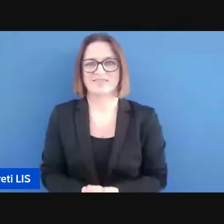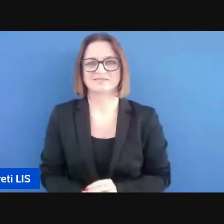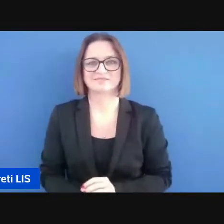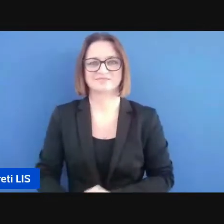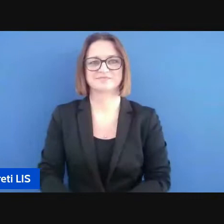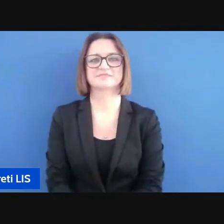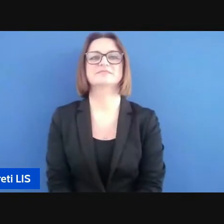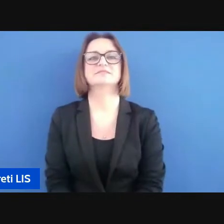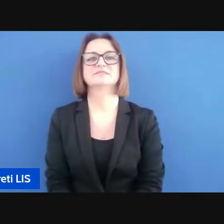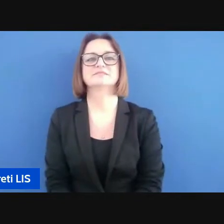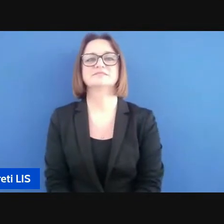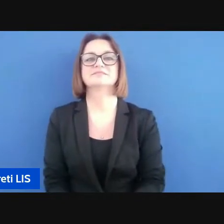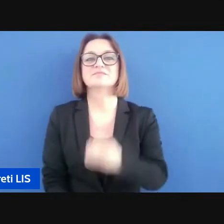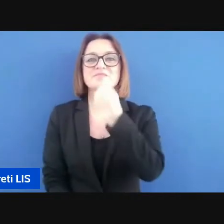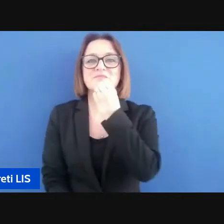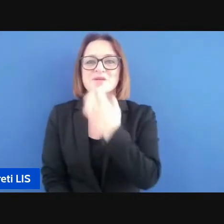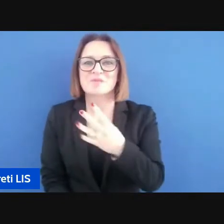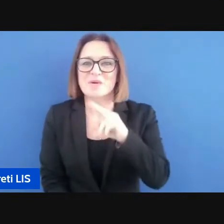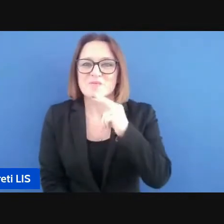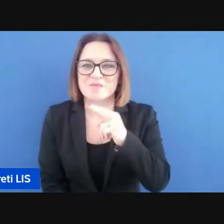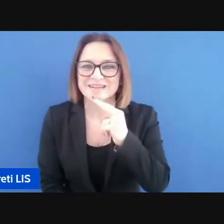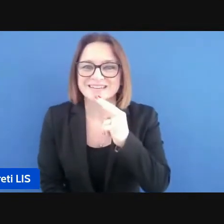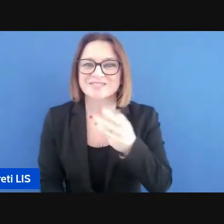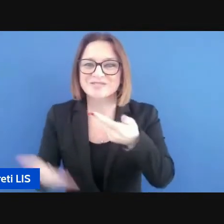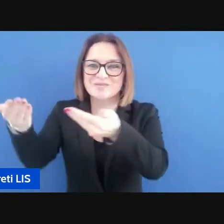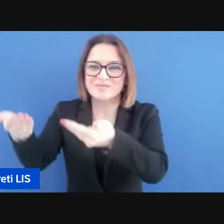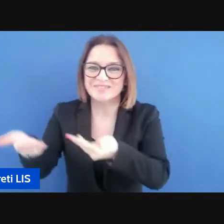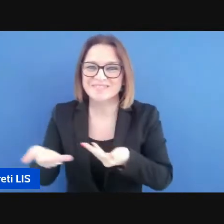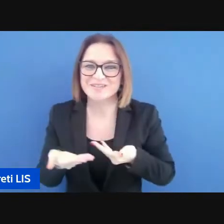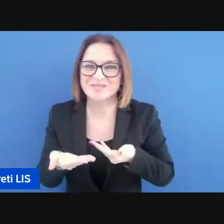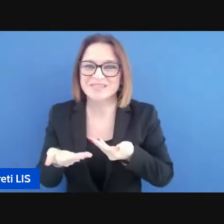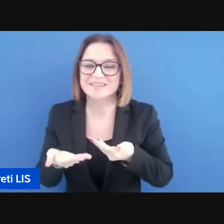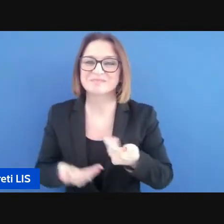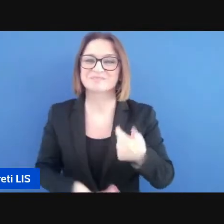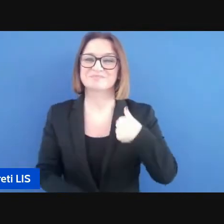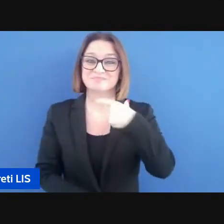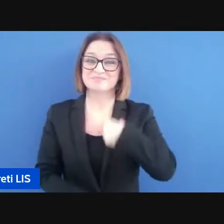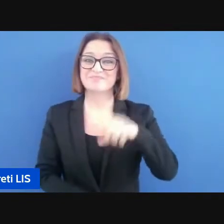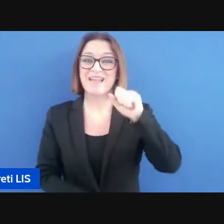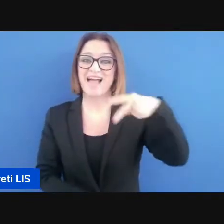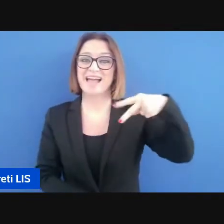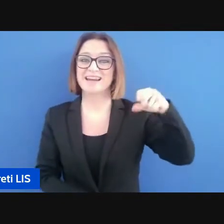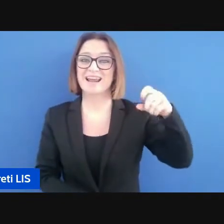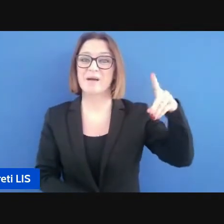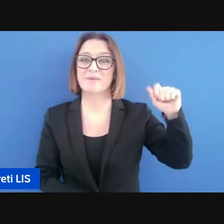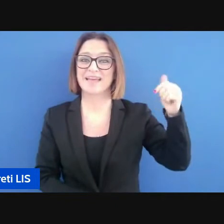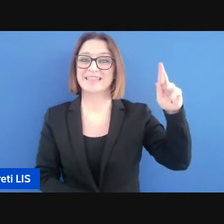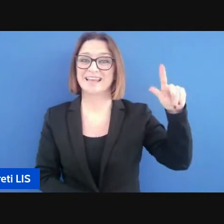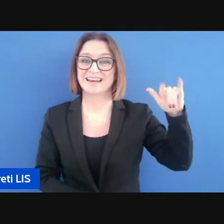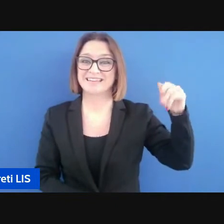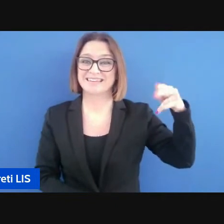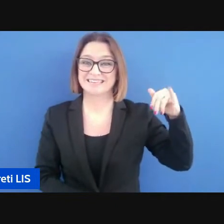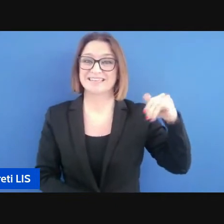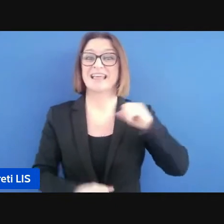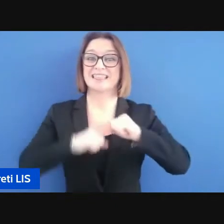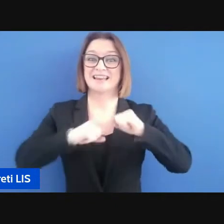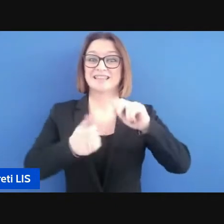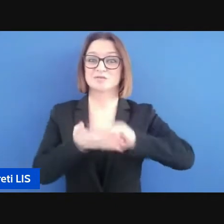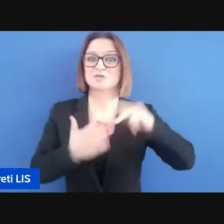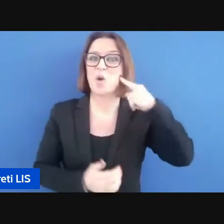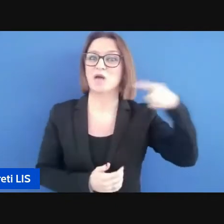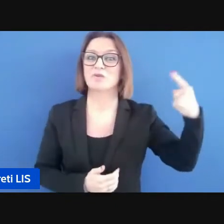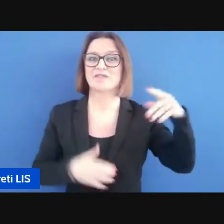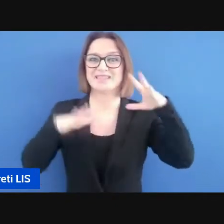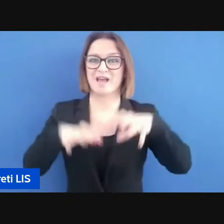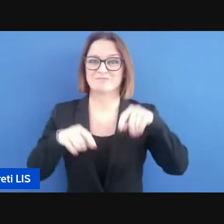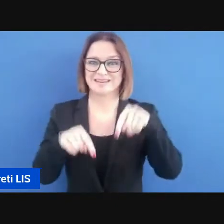buon pomeriggio benvenuti sono anna paterlini direttrice della scuola audiofonetica di brescia una